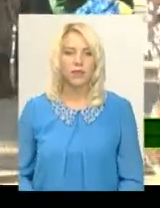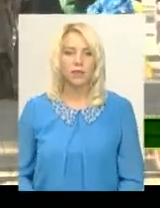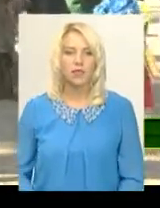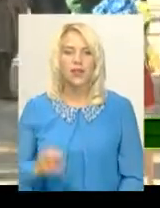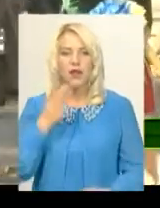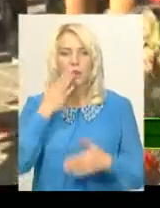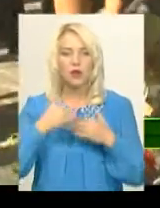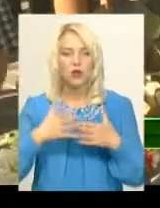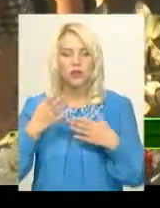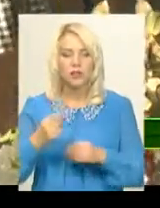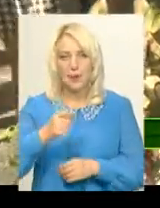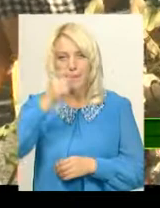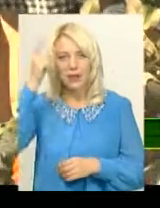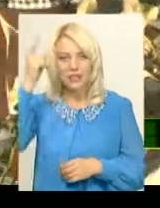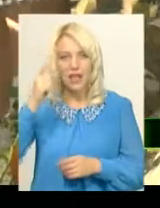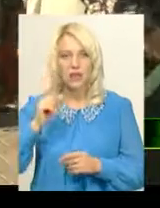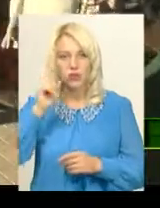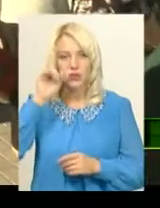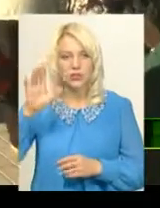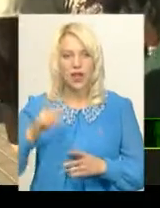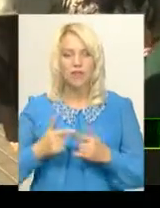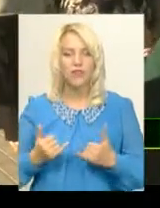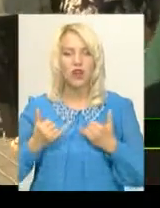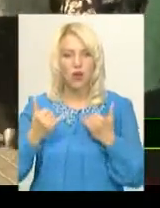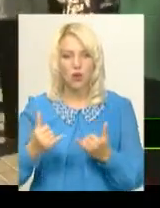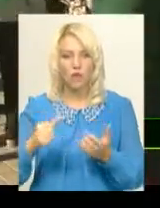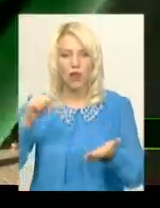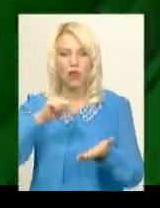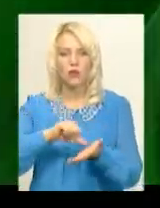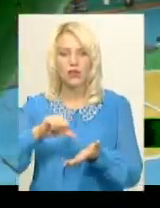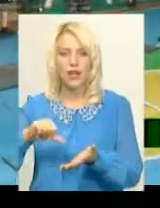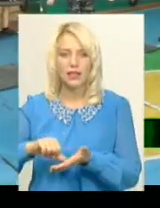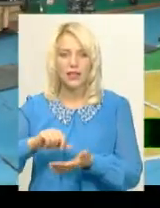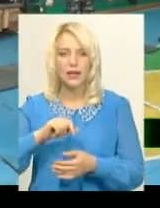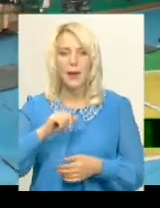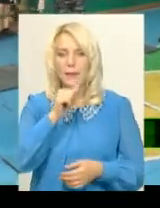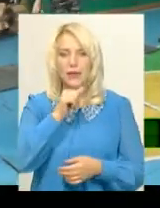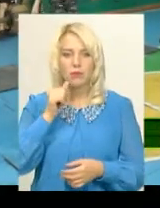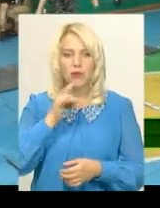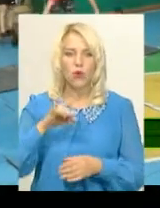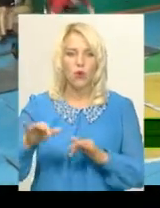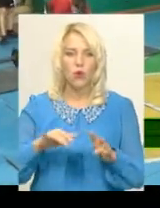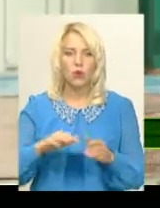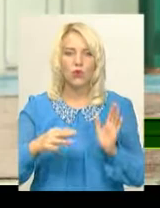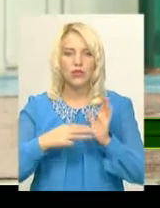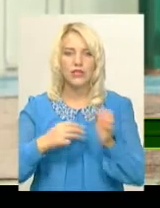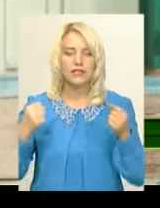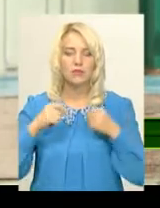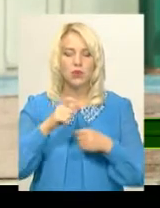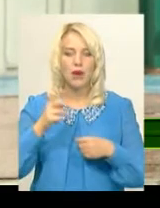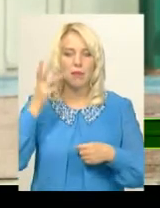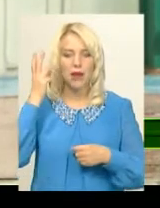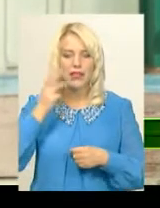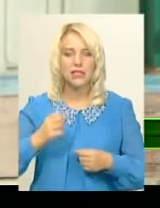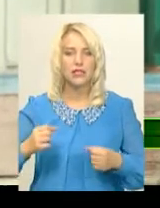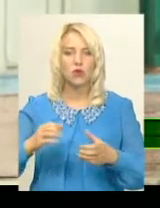Напередодні Дня партезянської слави у Хмельницькому вшанували учасників підпільного руху. Вісім спортсменів Хмельницького обласного товариства